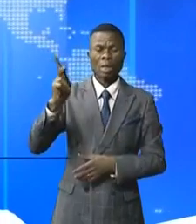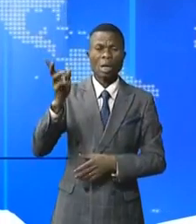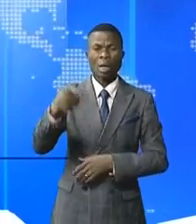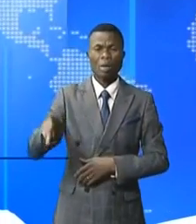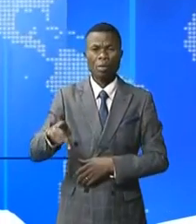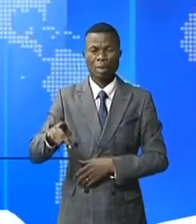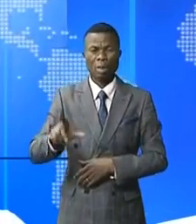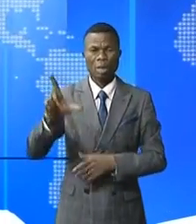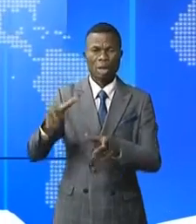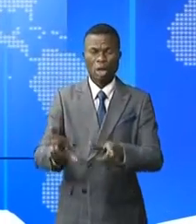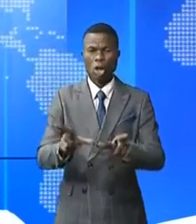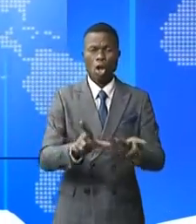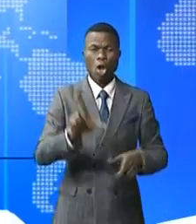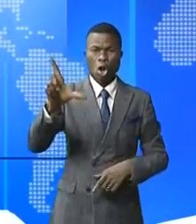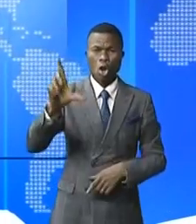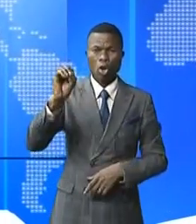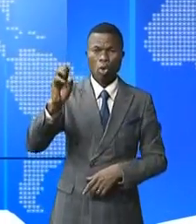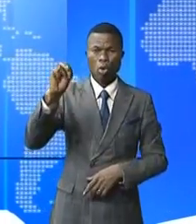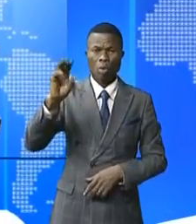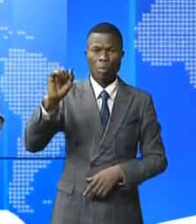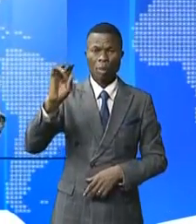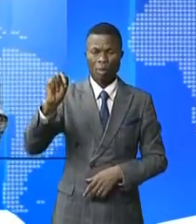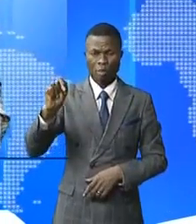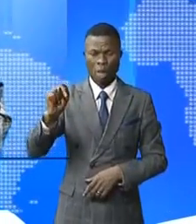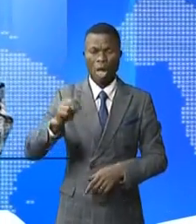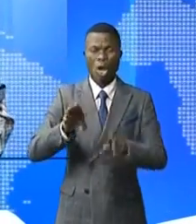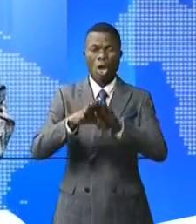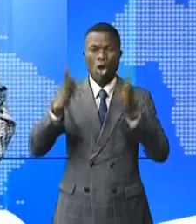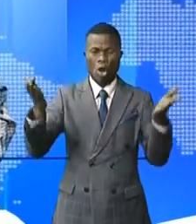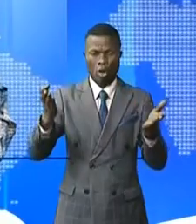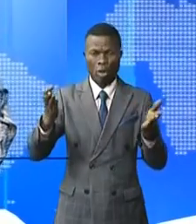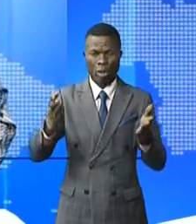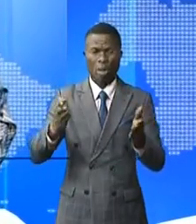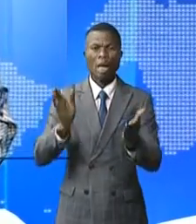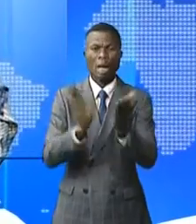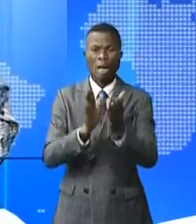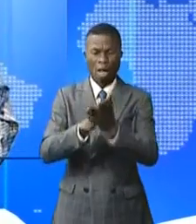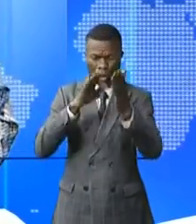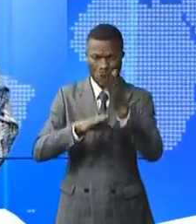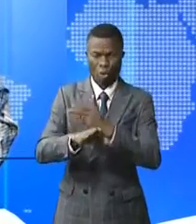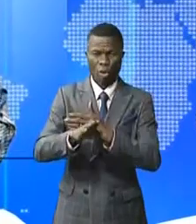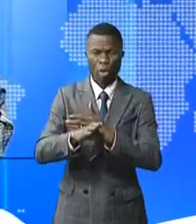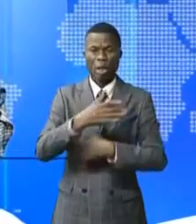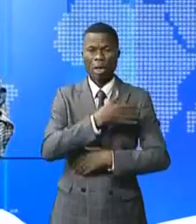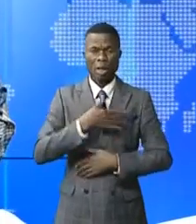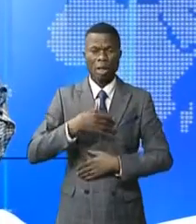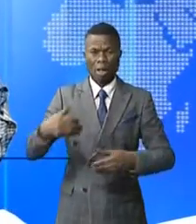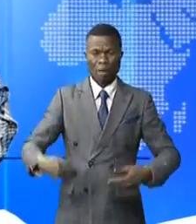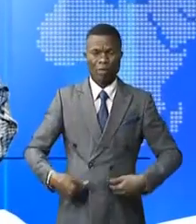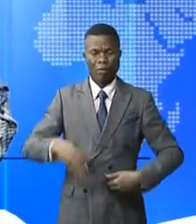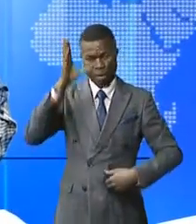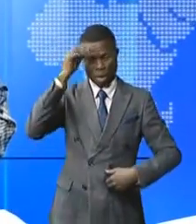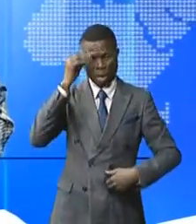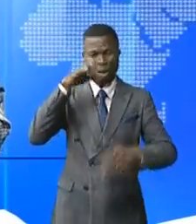province de l'Omami. Ici, il y a eu le lancement officiel de la campagne de scolarisation dénommée filles et